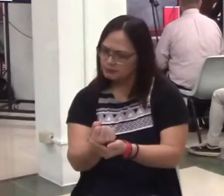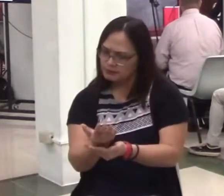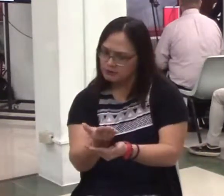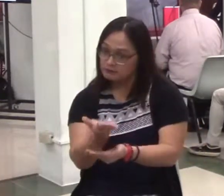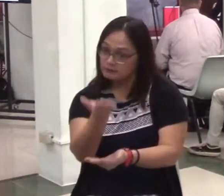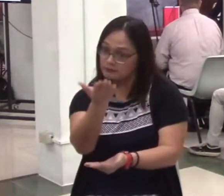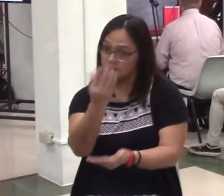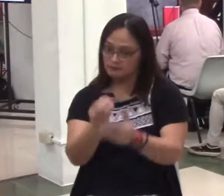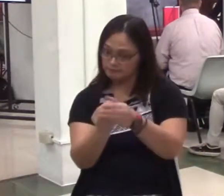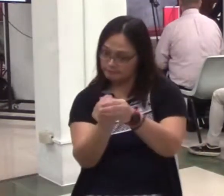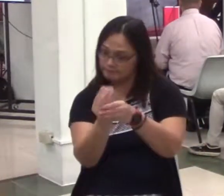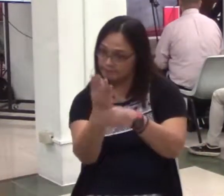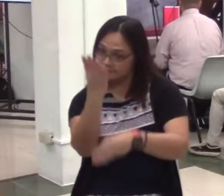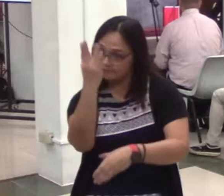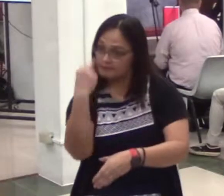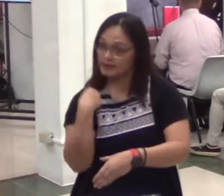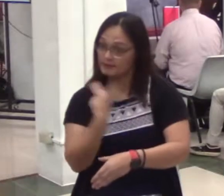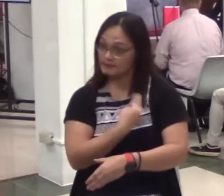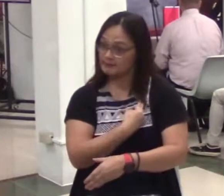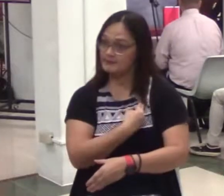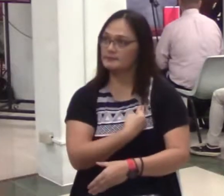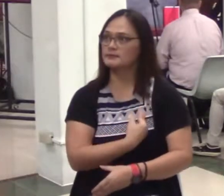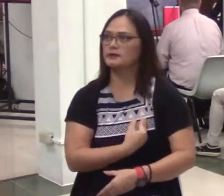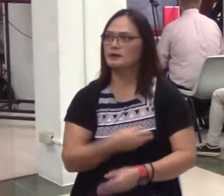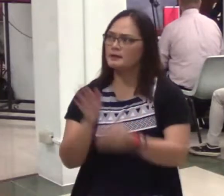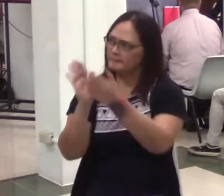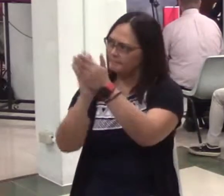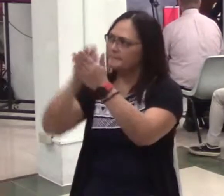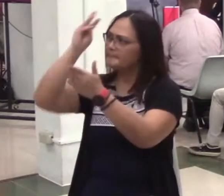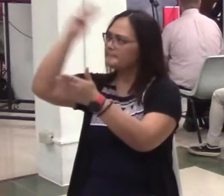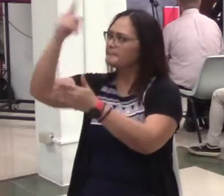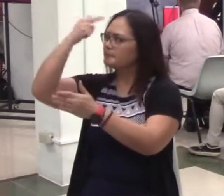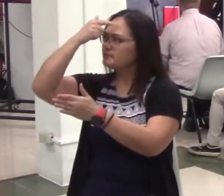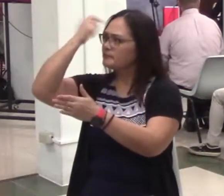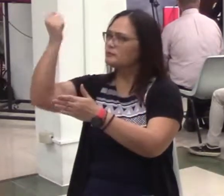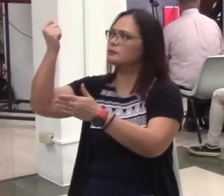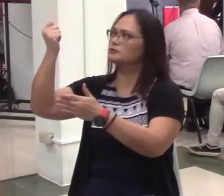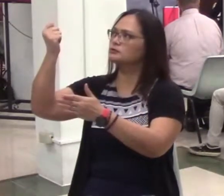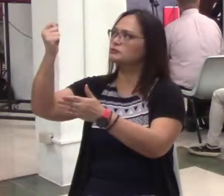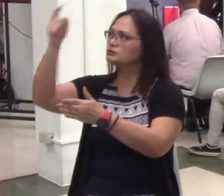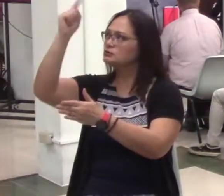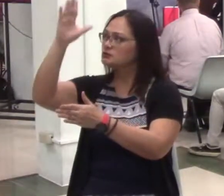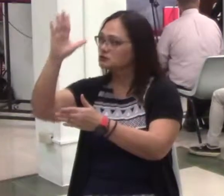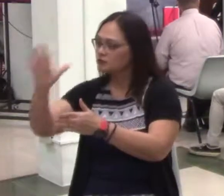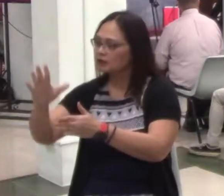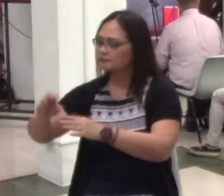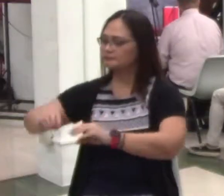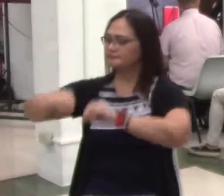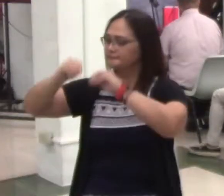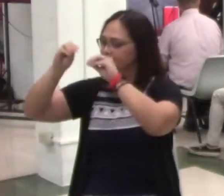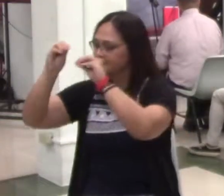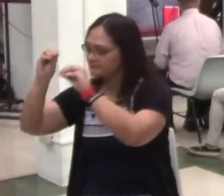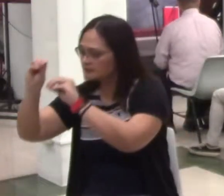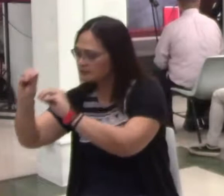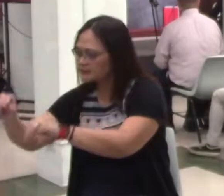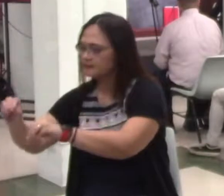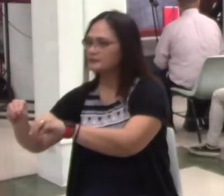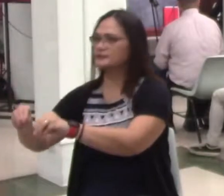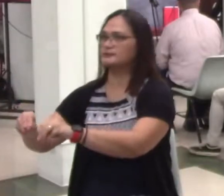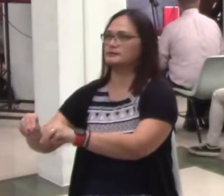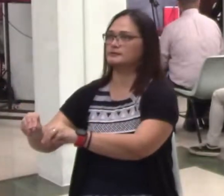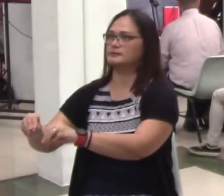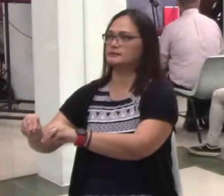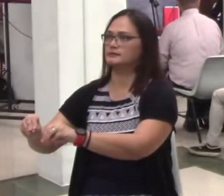And praise Him because He is that way. Our God, He grants according to